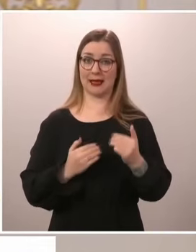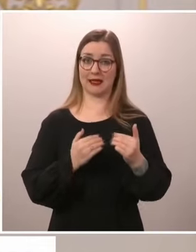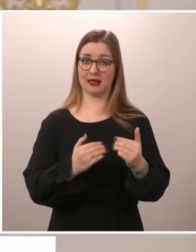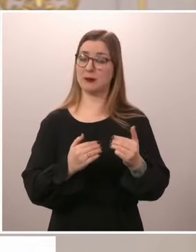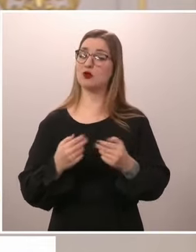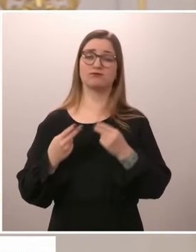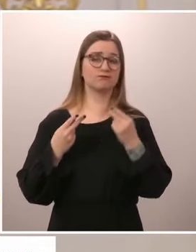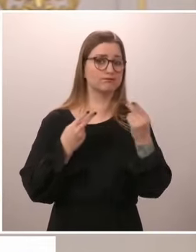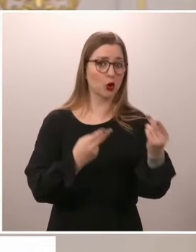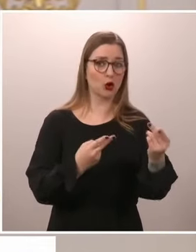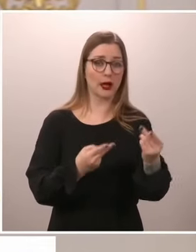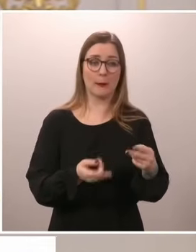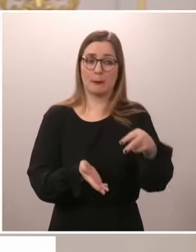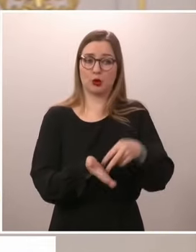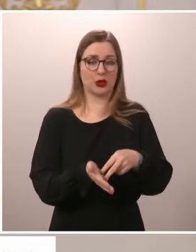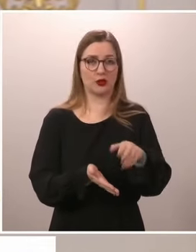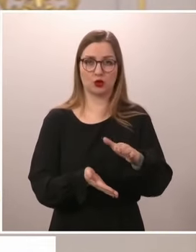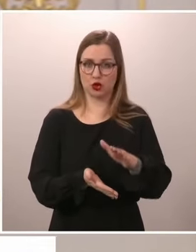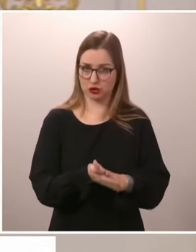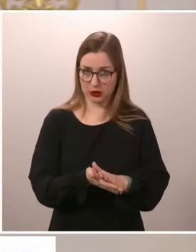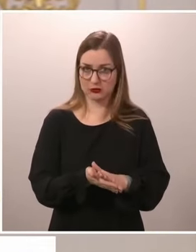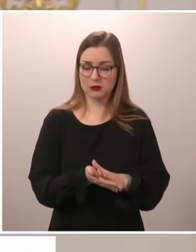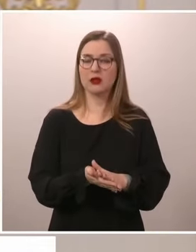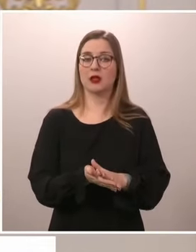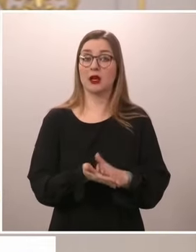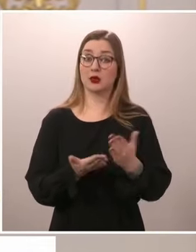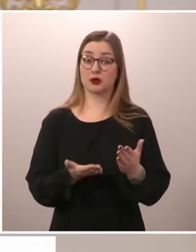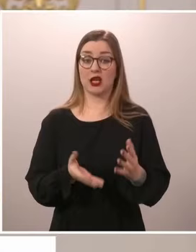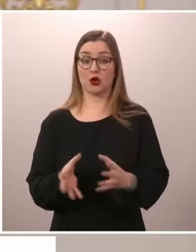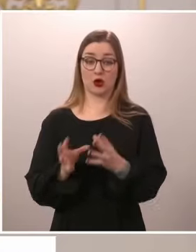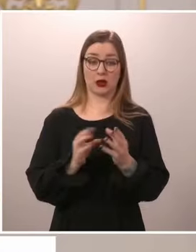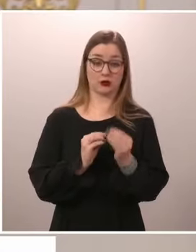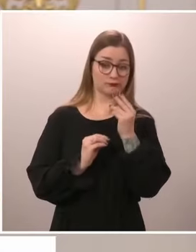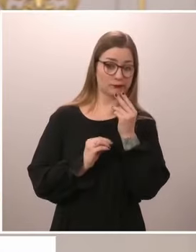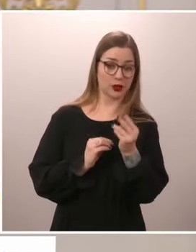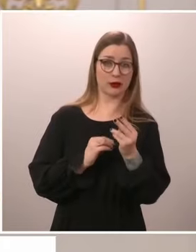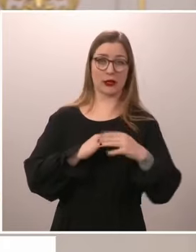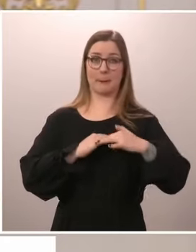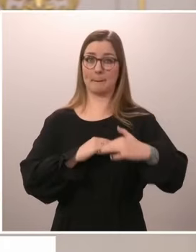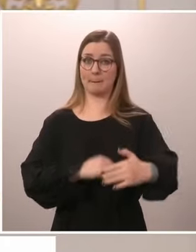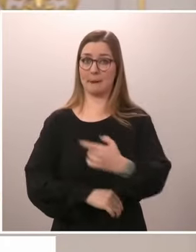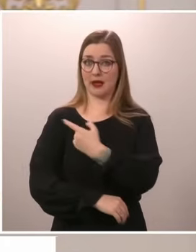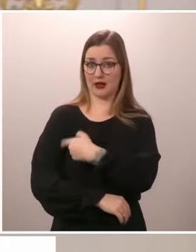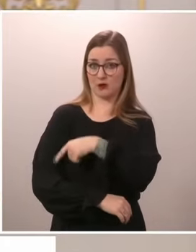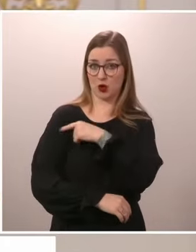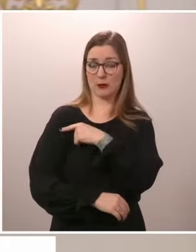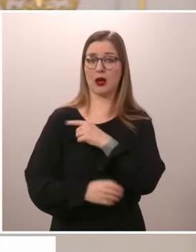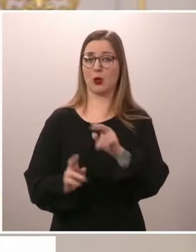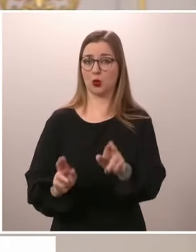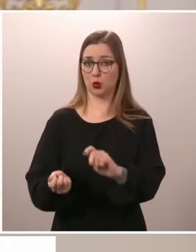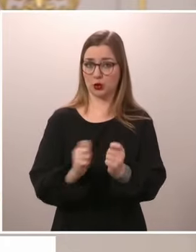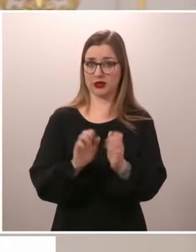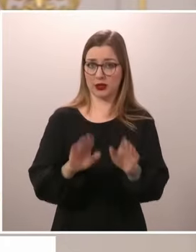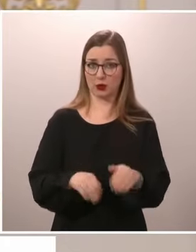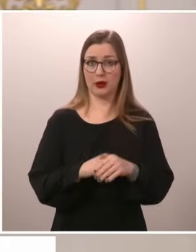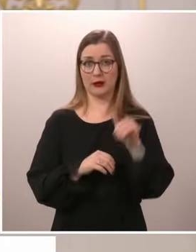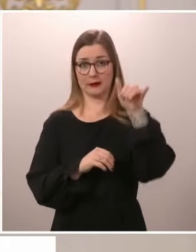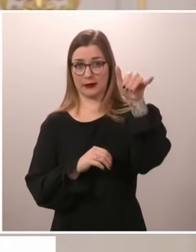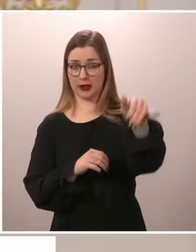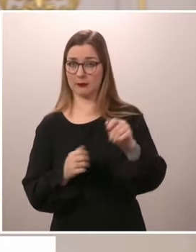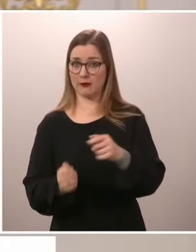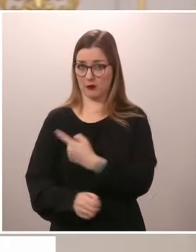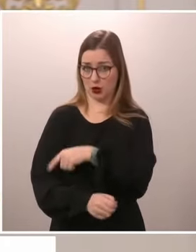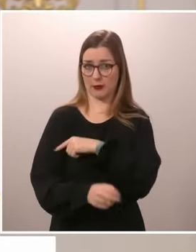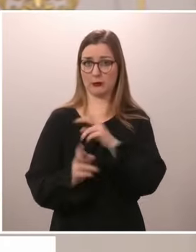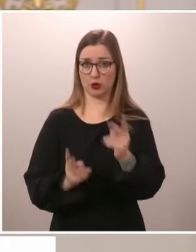pysähdy. Jos me katsomme kokonaisuutta tällä hetkellä, niin me olemme uudistaneet merivoimat ja me olemme uudistaneet ilmavoimat, siis merivoimat neljän korveten kautta,